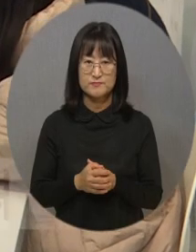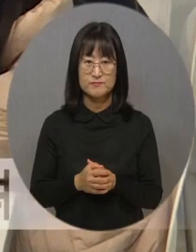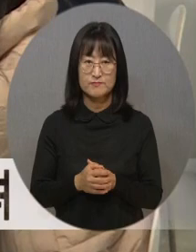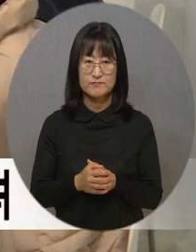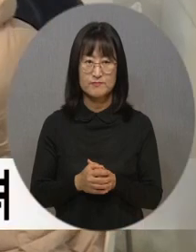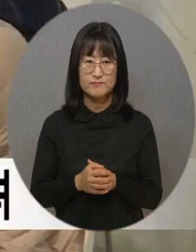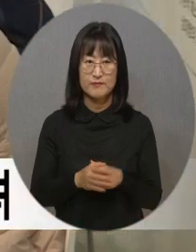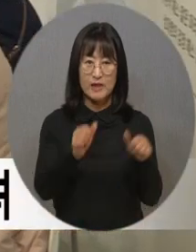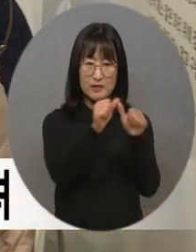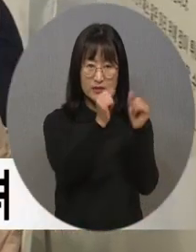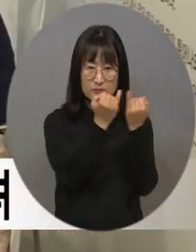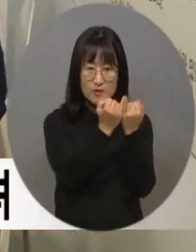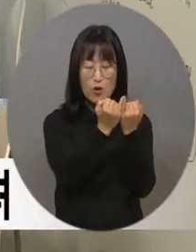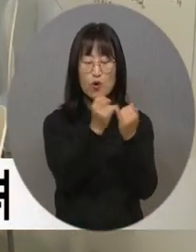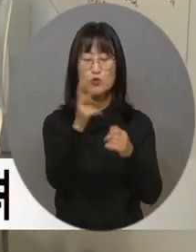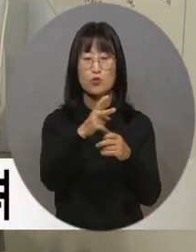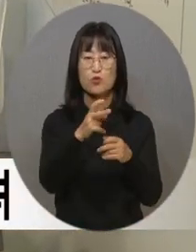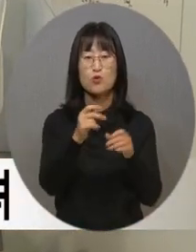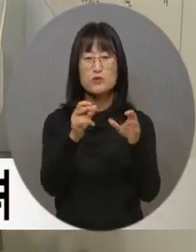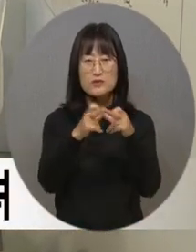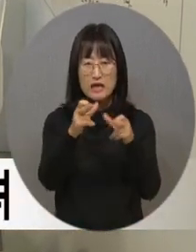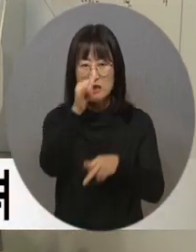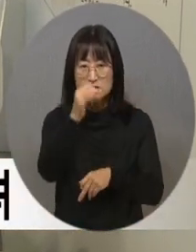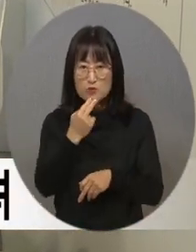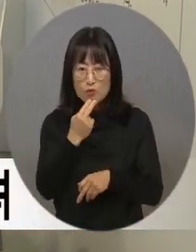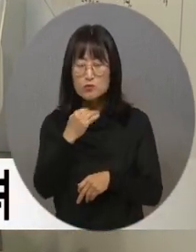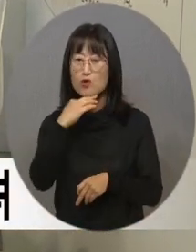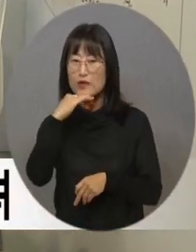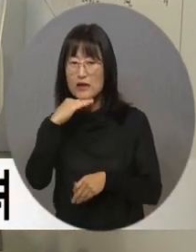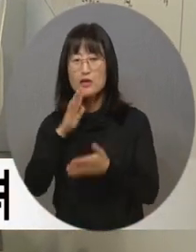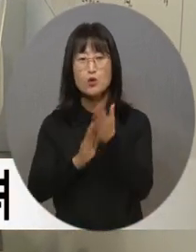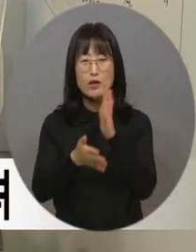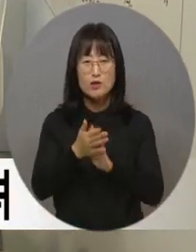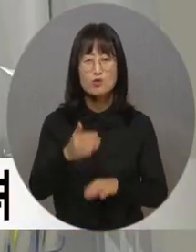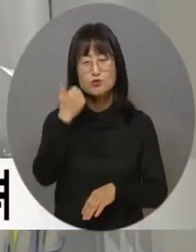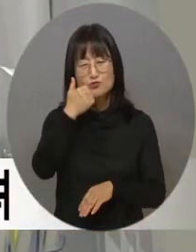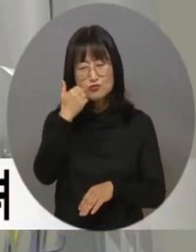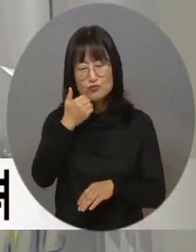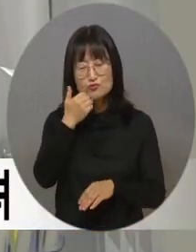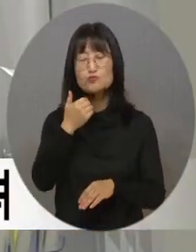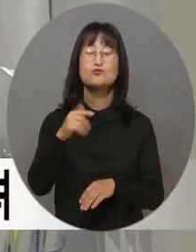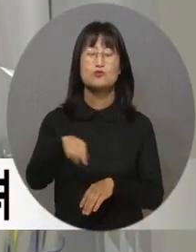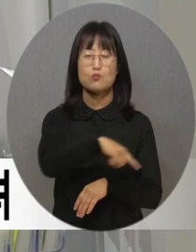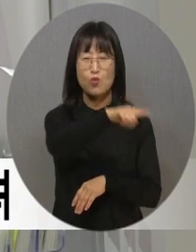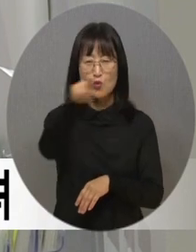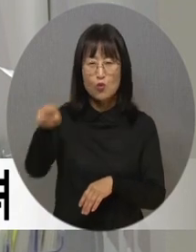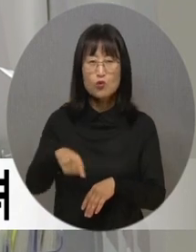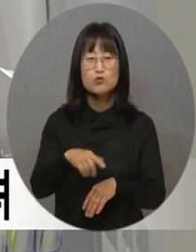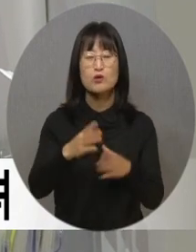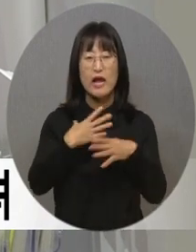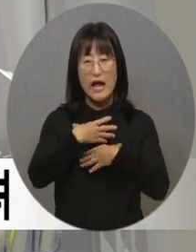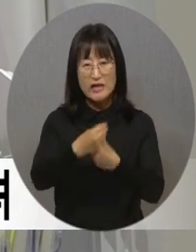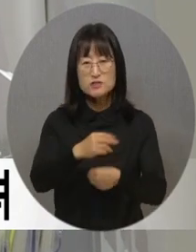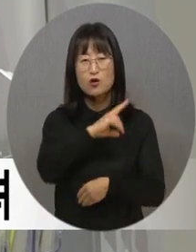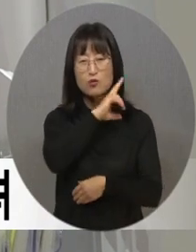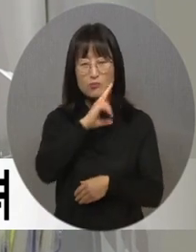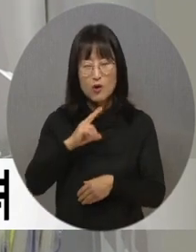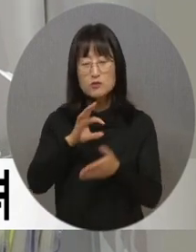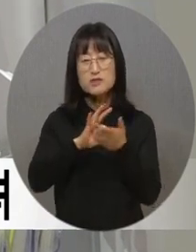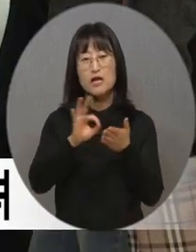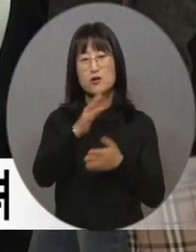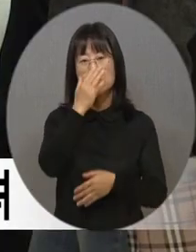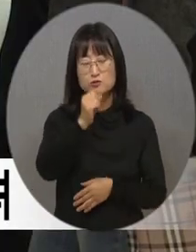성별, 나이, 장애 유무 등의 관계없이 누구나 안전하고 편리하게 이용할 수 있는 유니버설